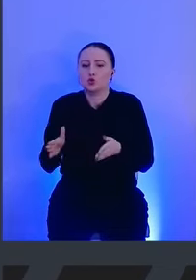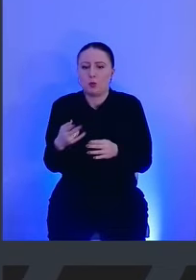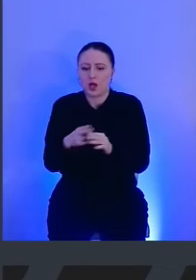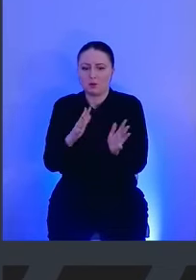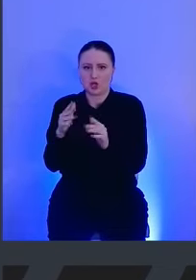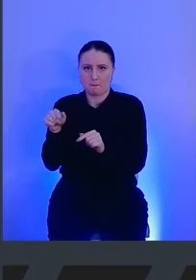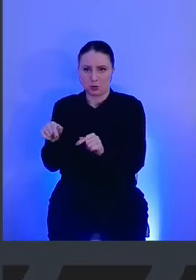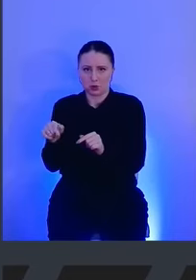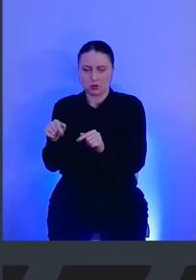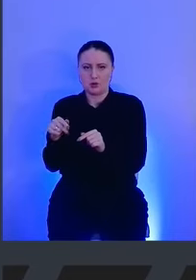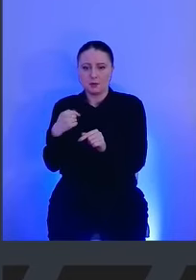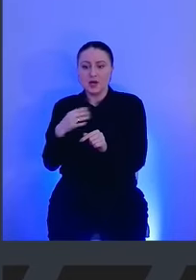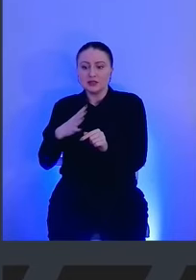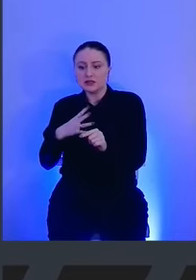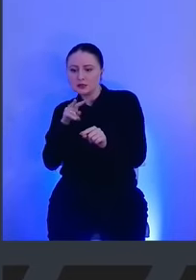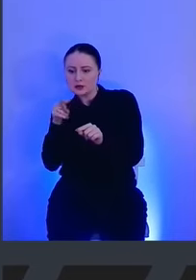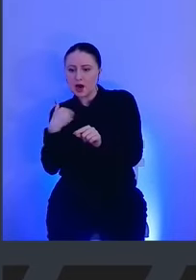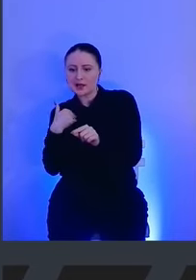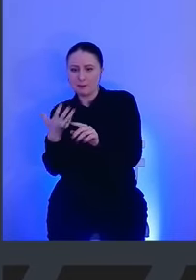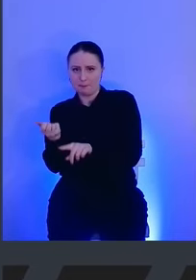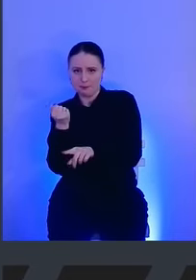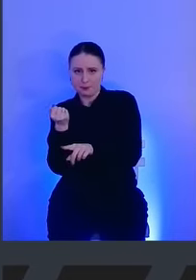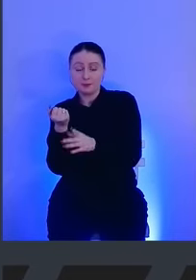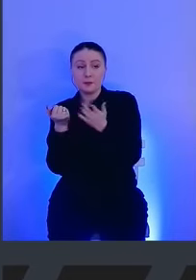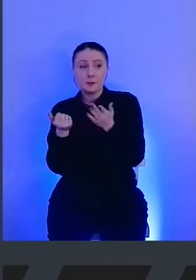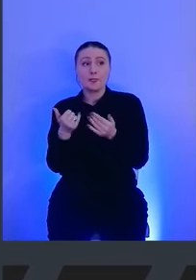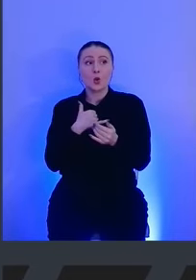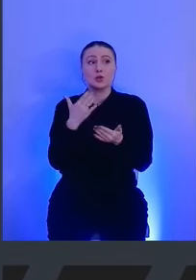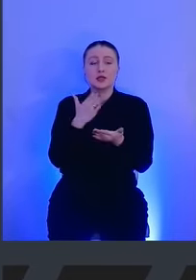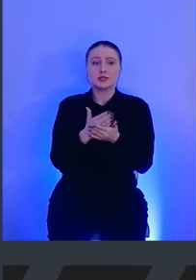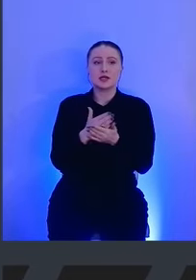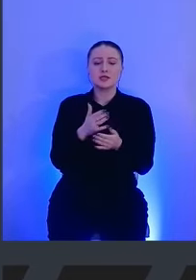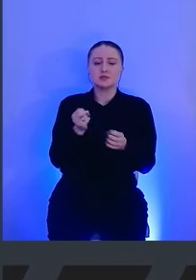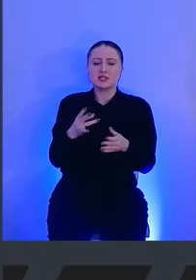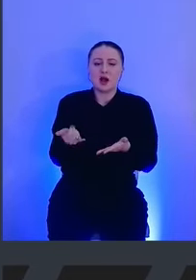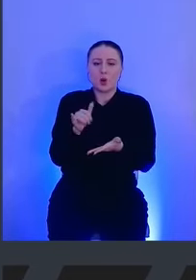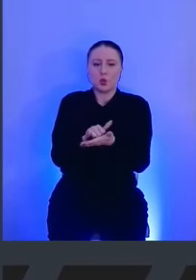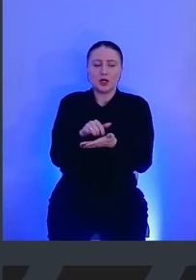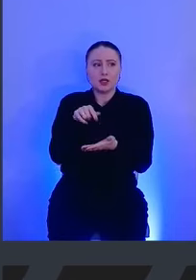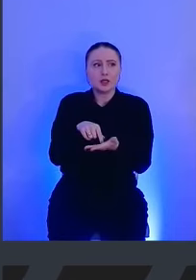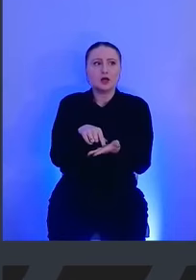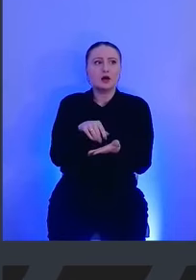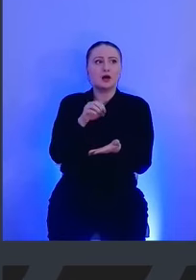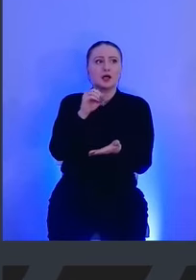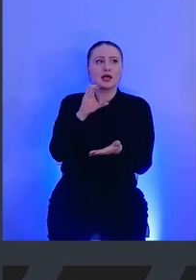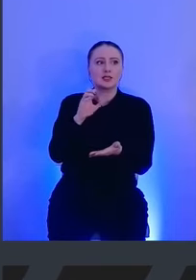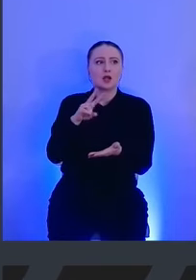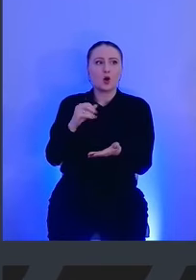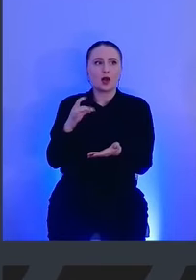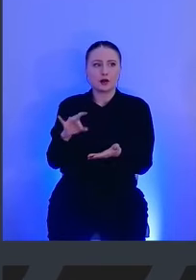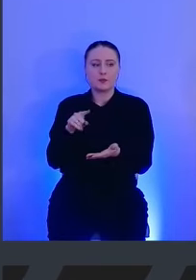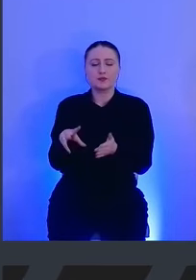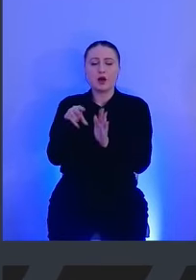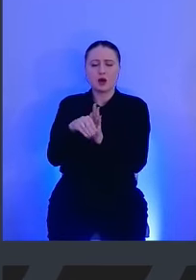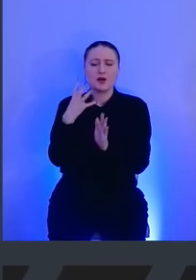событию, которое мы так сильно ждем и хотим. У нас есть утилита ESLogger. Она появилась в macOS